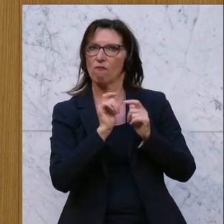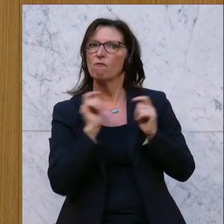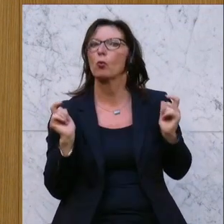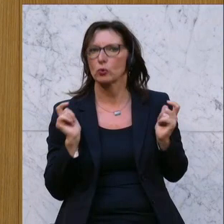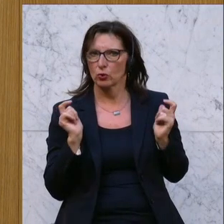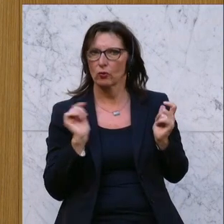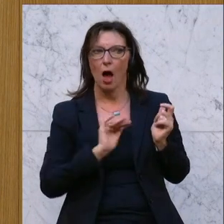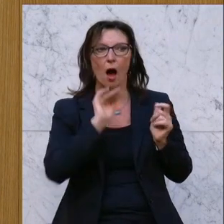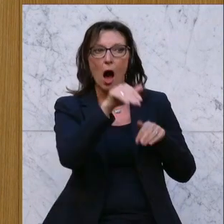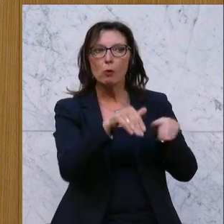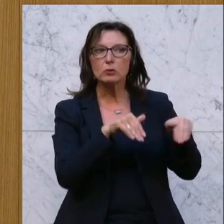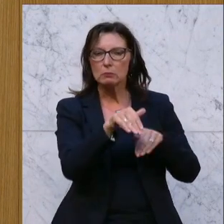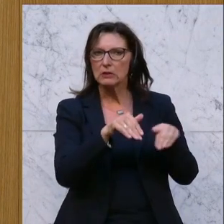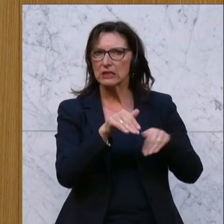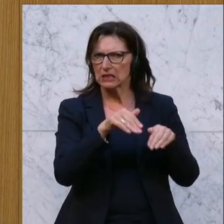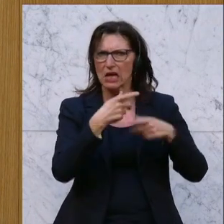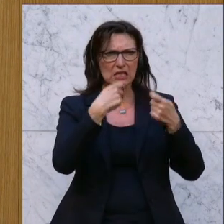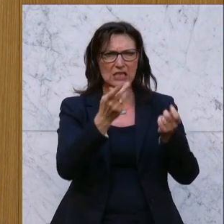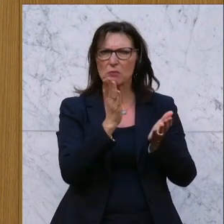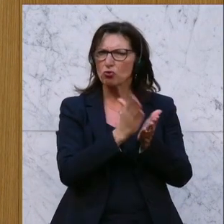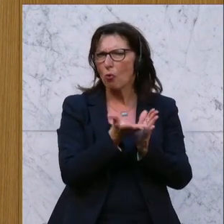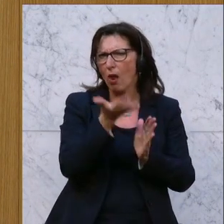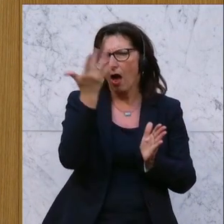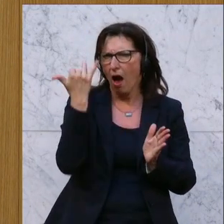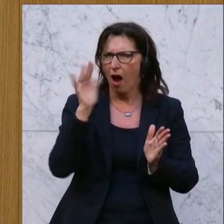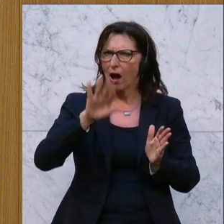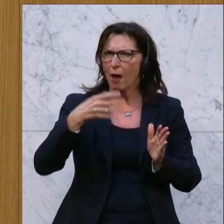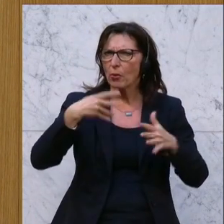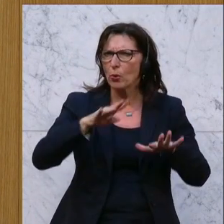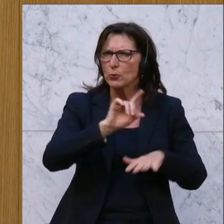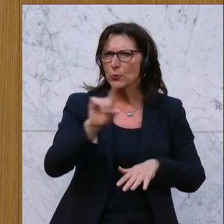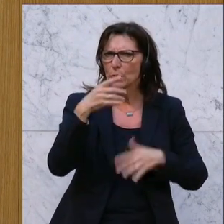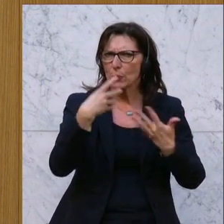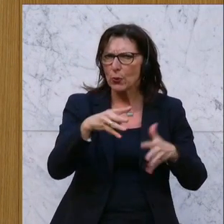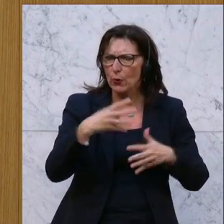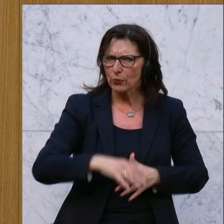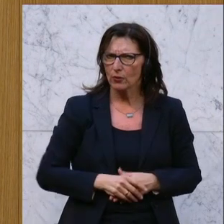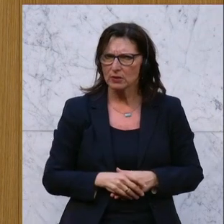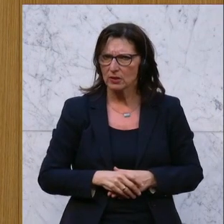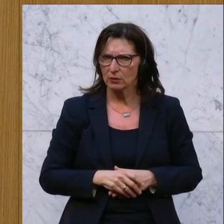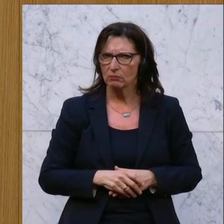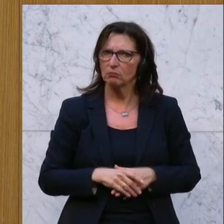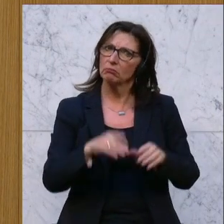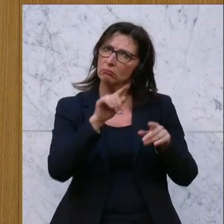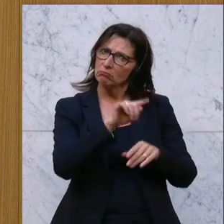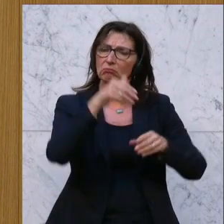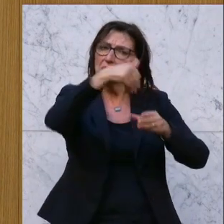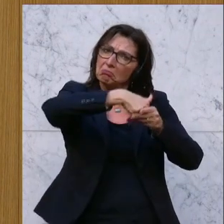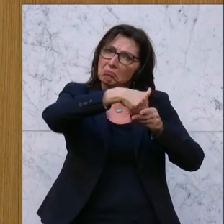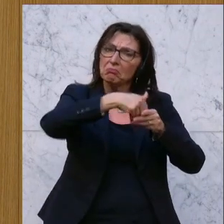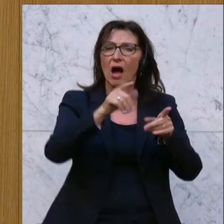Außenministerium schon seit Langem. Seit 1999 hatte er auch eine vorgesetzten Funktion.